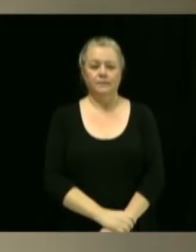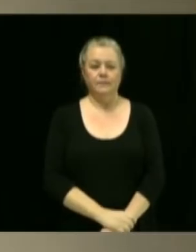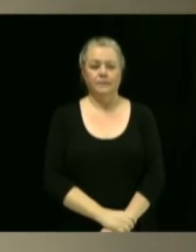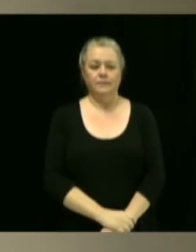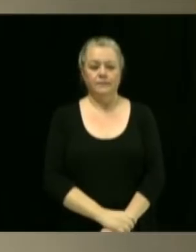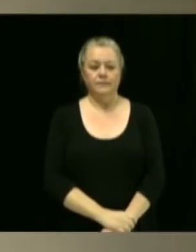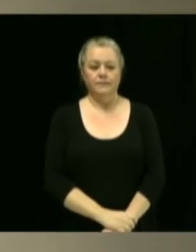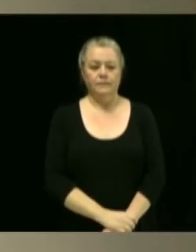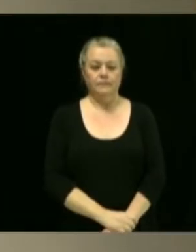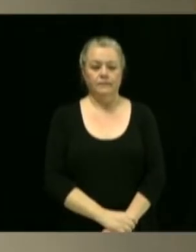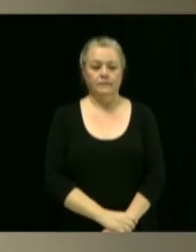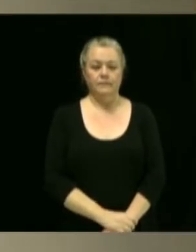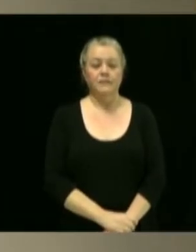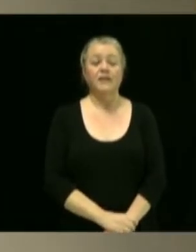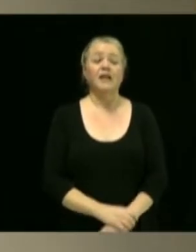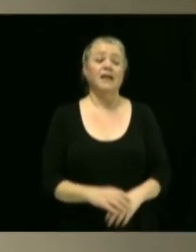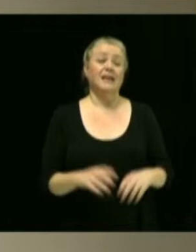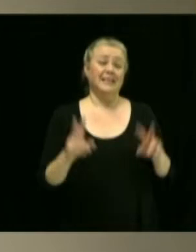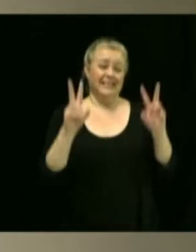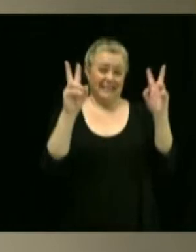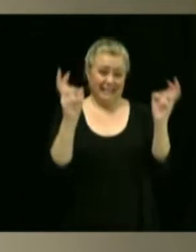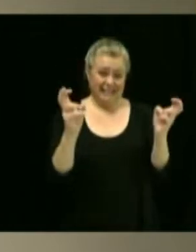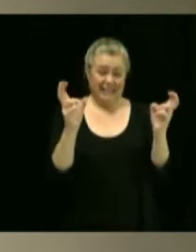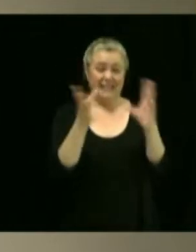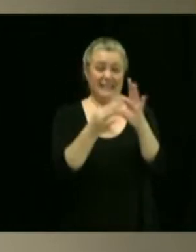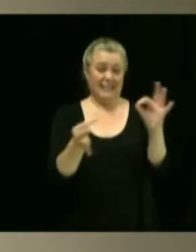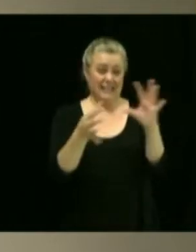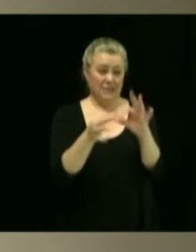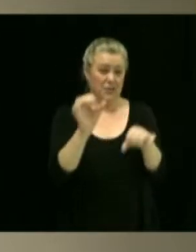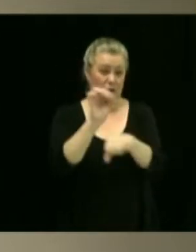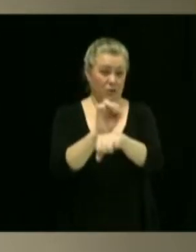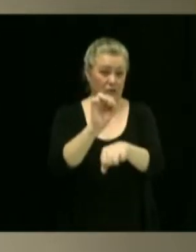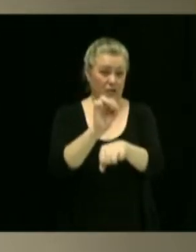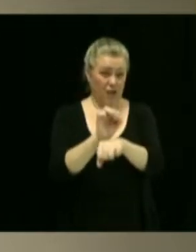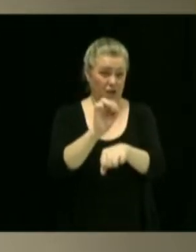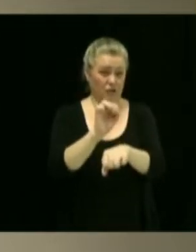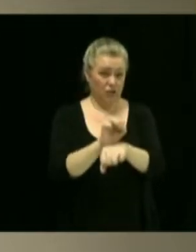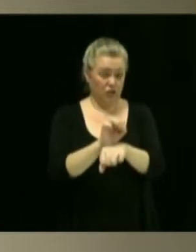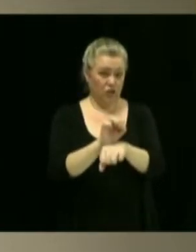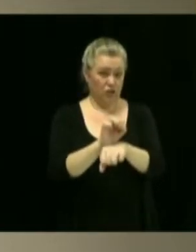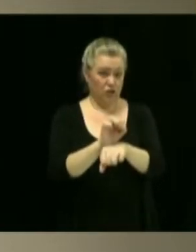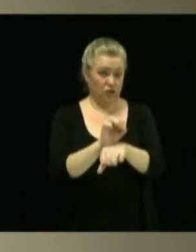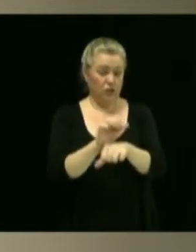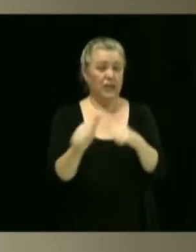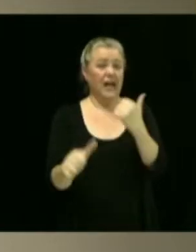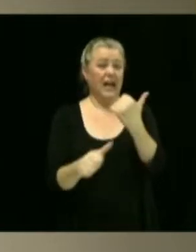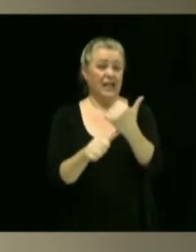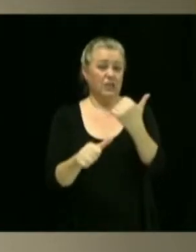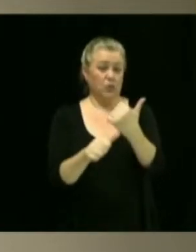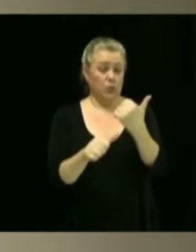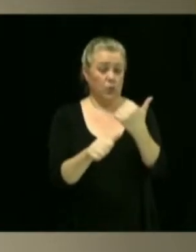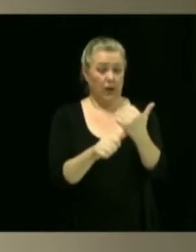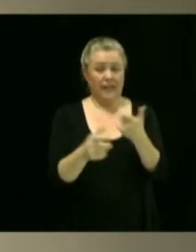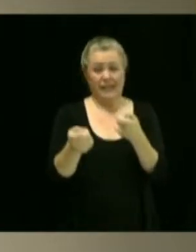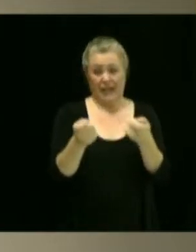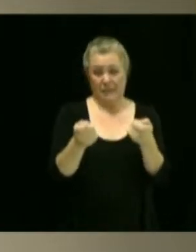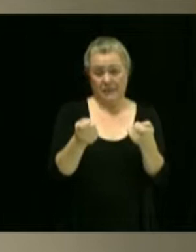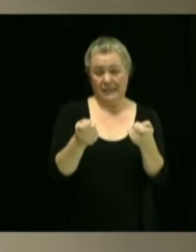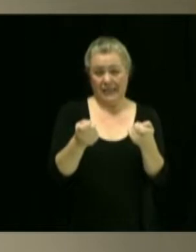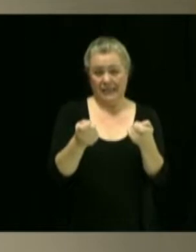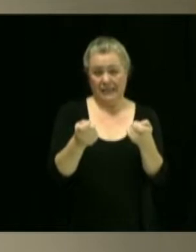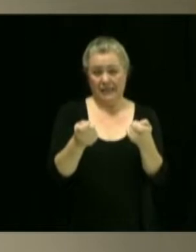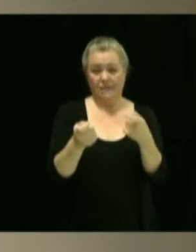Modification à être apportée au titre et à la description de tâche du poste de l'adjointe administrative préposée à la Cour municipale et